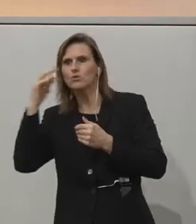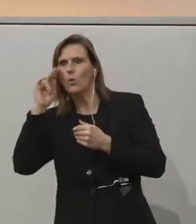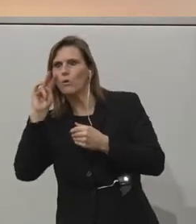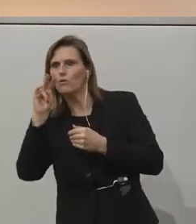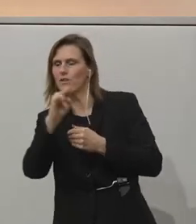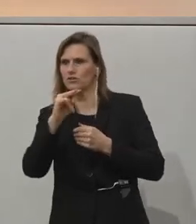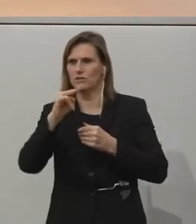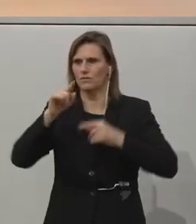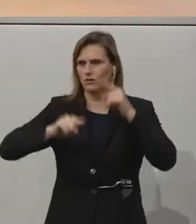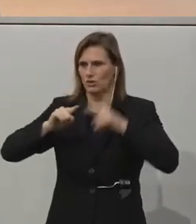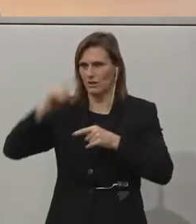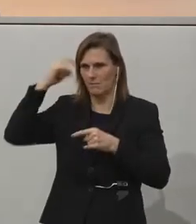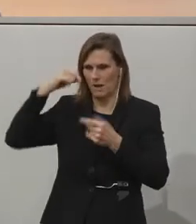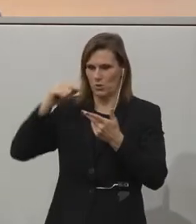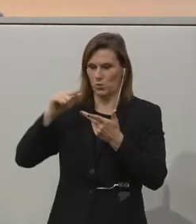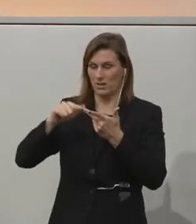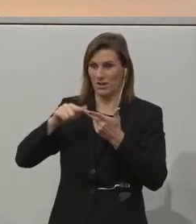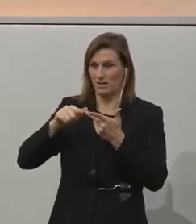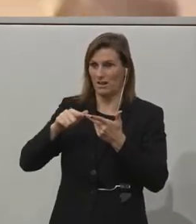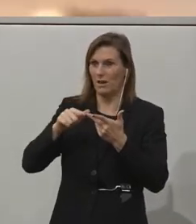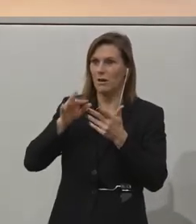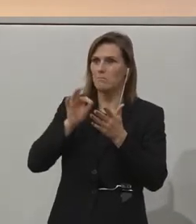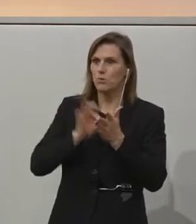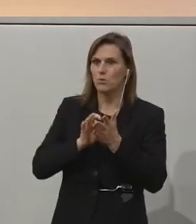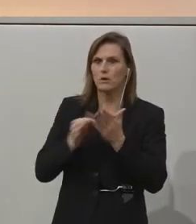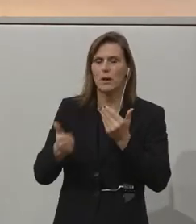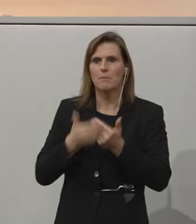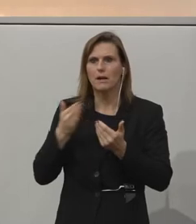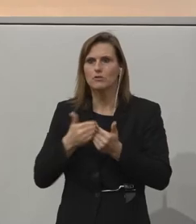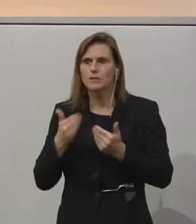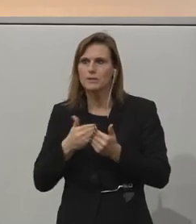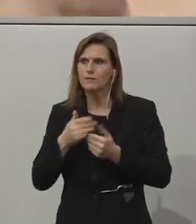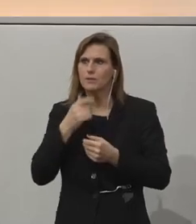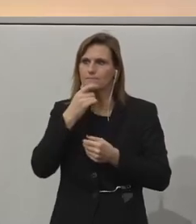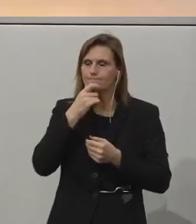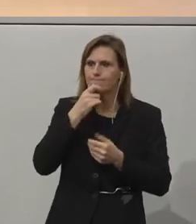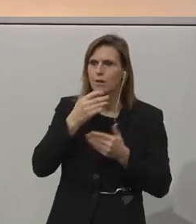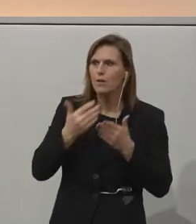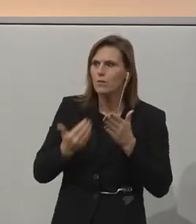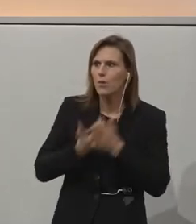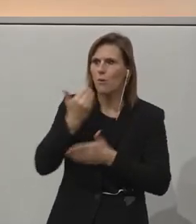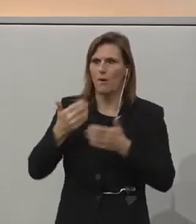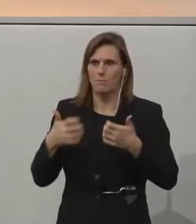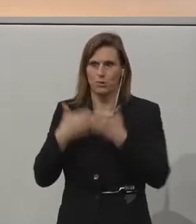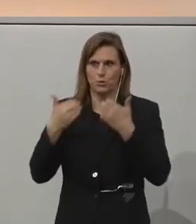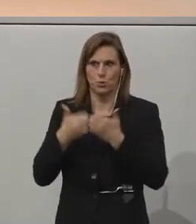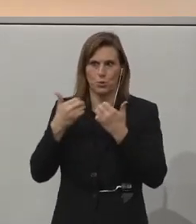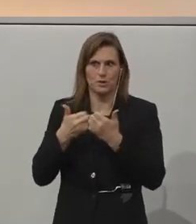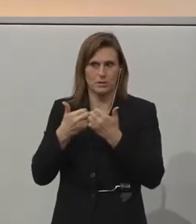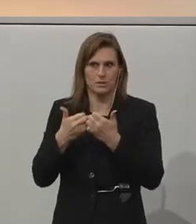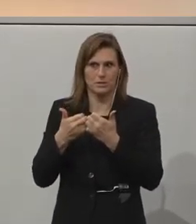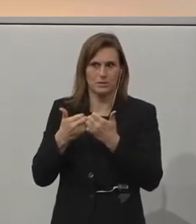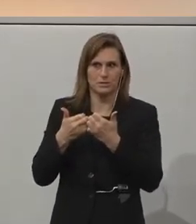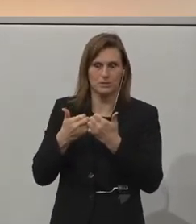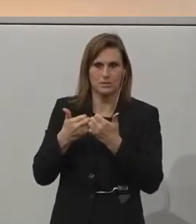designing a new product, it is best to test at the extremes. Because if you test at the extremes, the end product